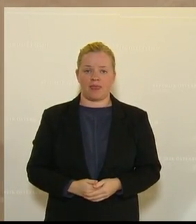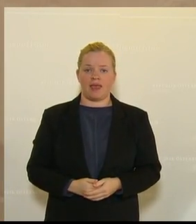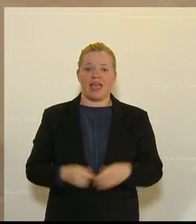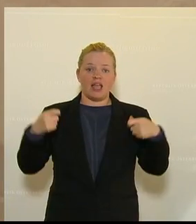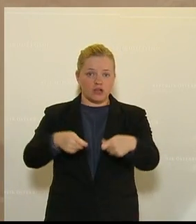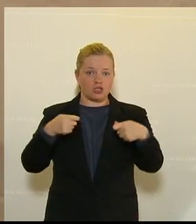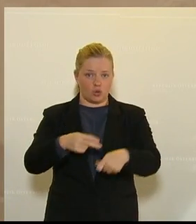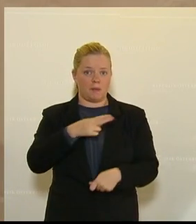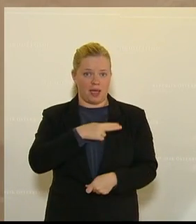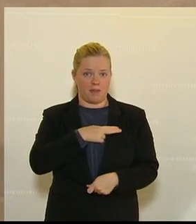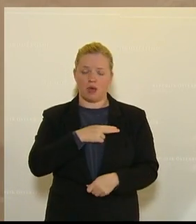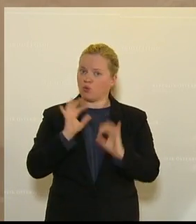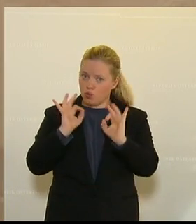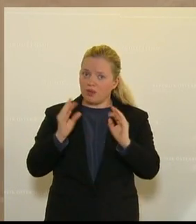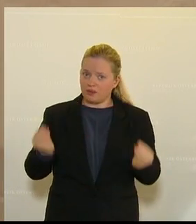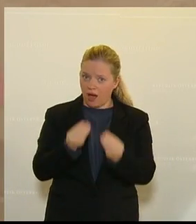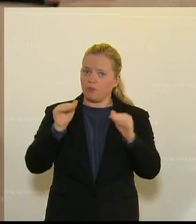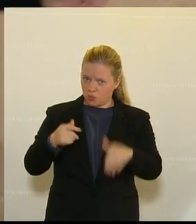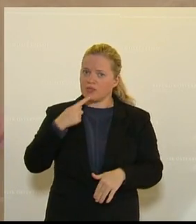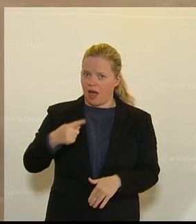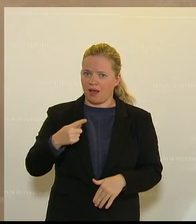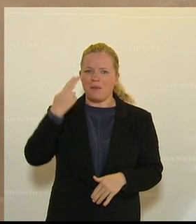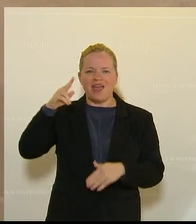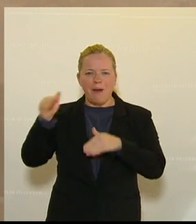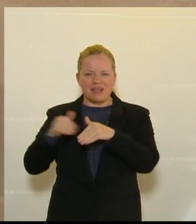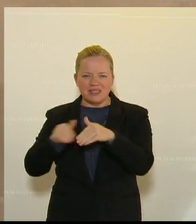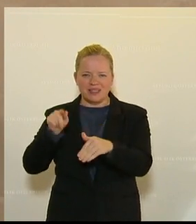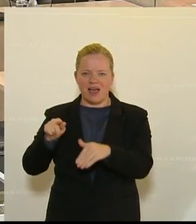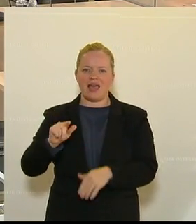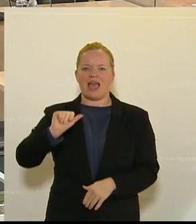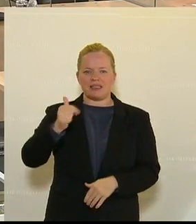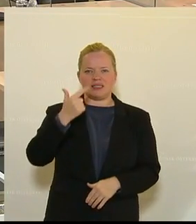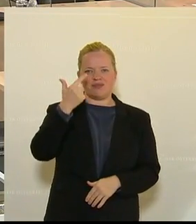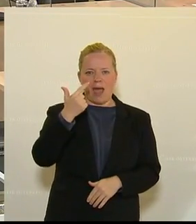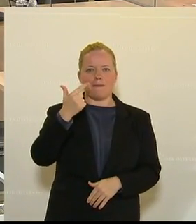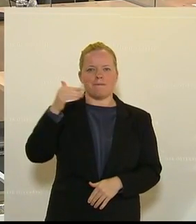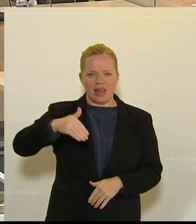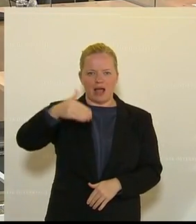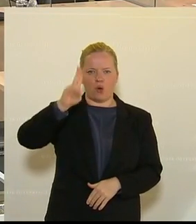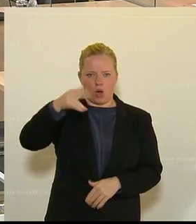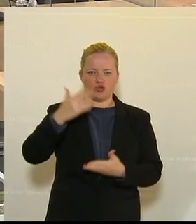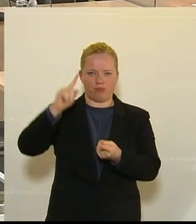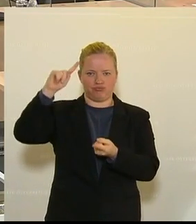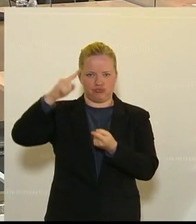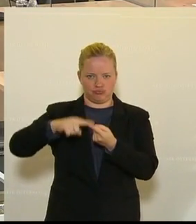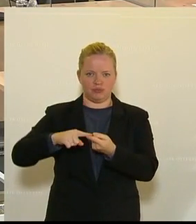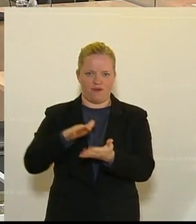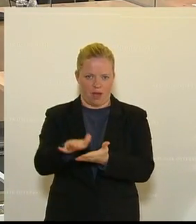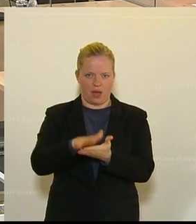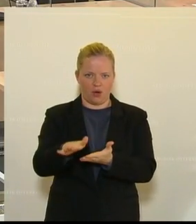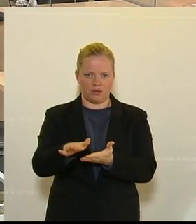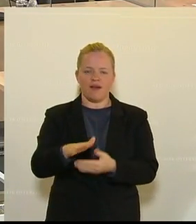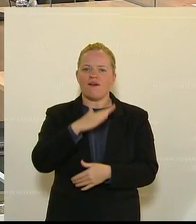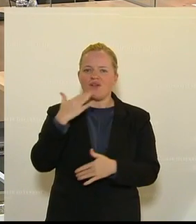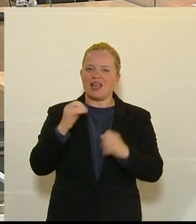Investitionsprämie, gute Sache, muss man sagen. Aber, Minister, die ersten zwei Milliarden Euro sind aufgebraucht. Es liegen viele